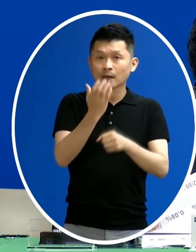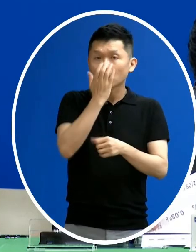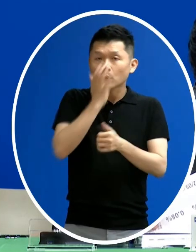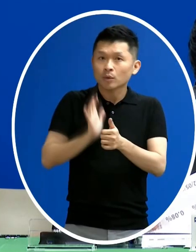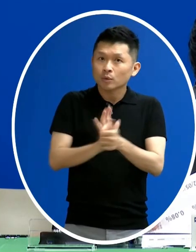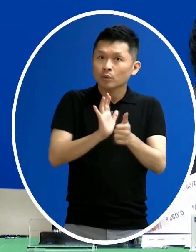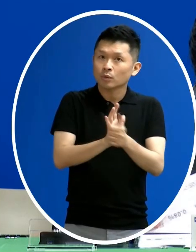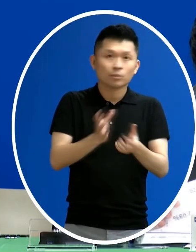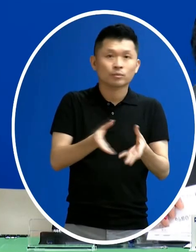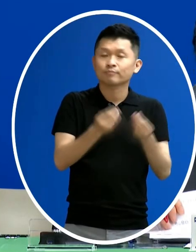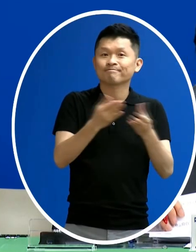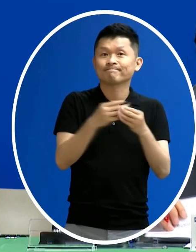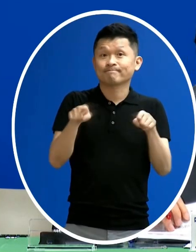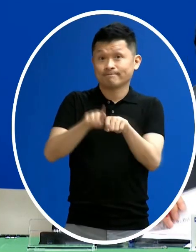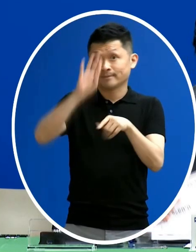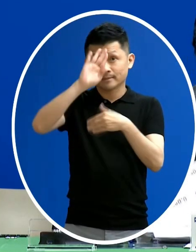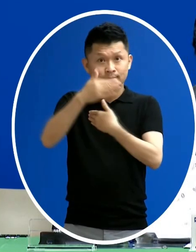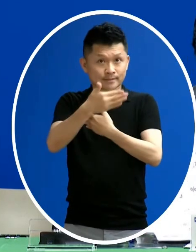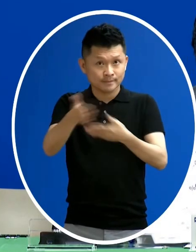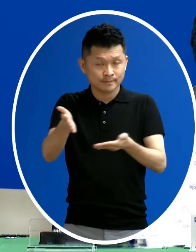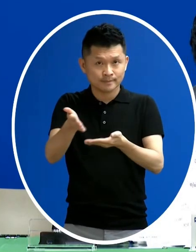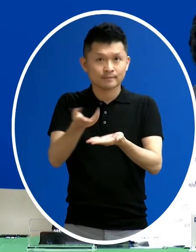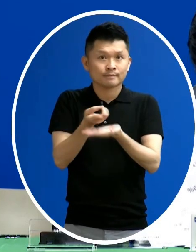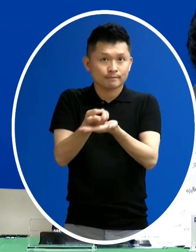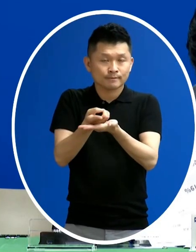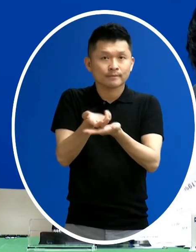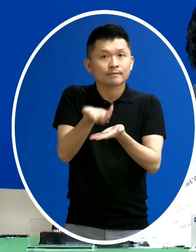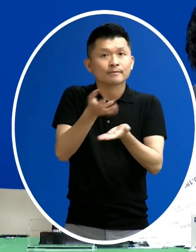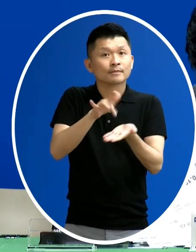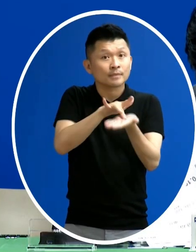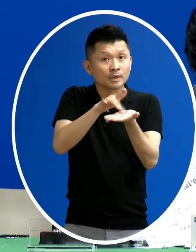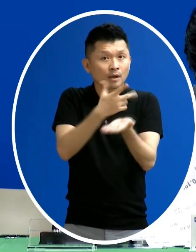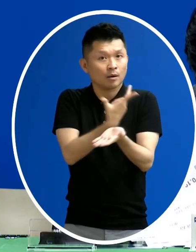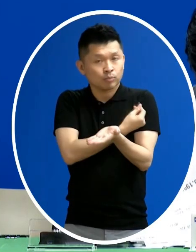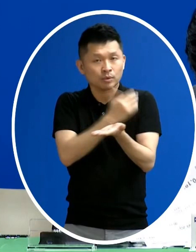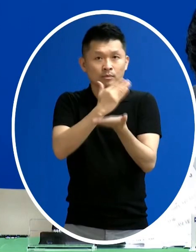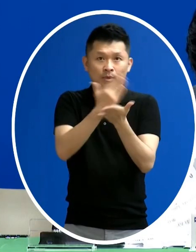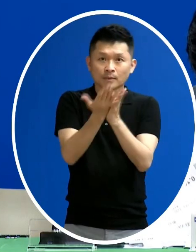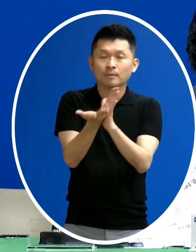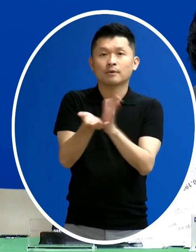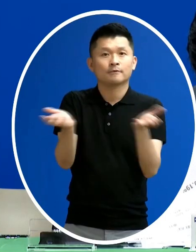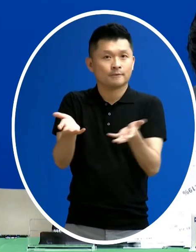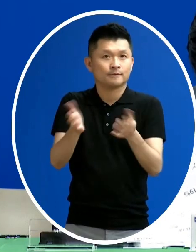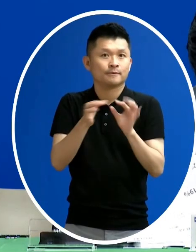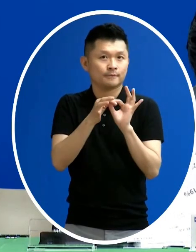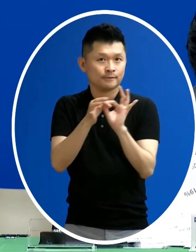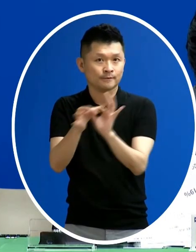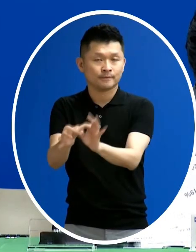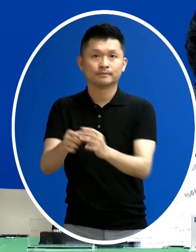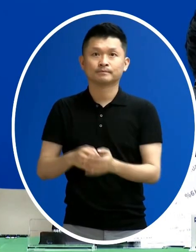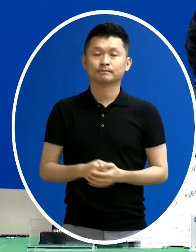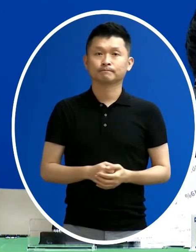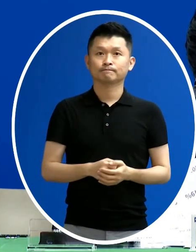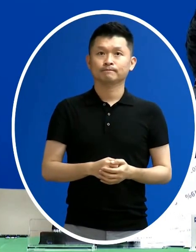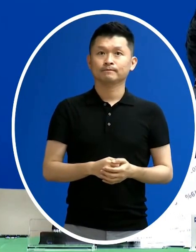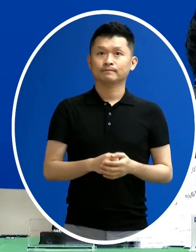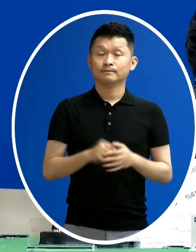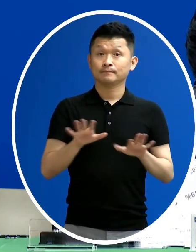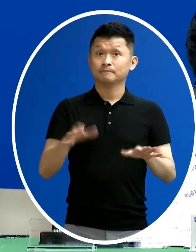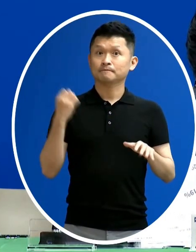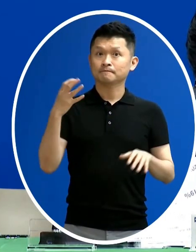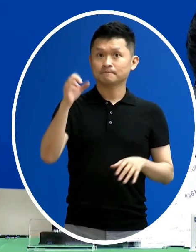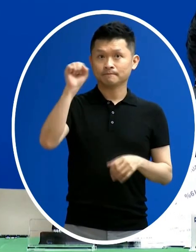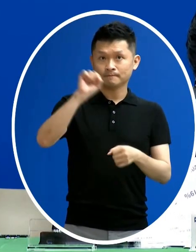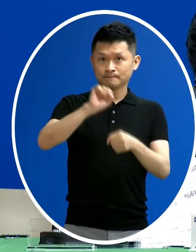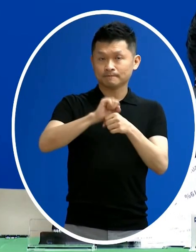所以繼續在一般病房當中使用上述的這些藥物在繼續治療當中 所以這是我們今天有增加一個